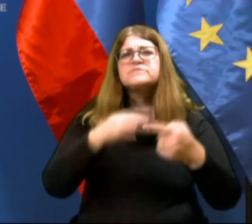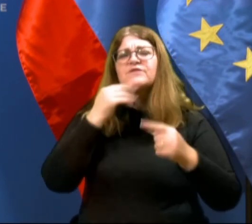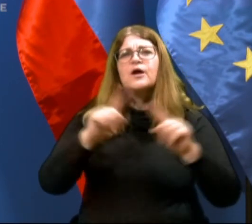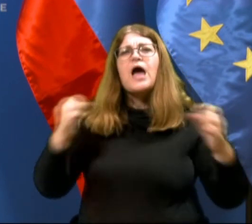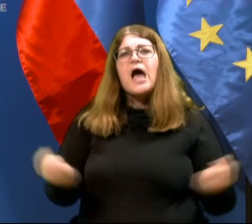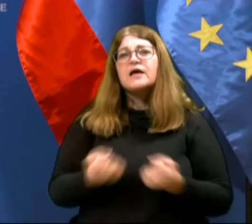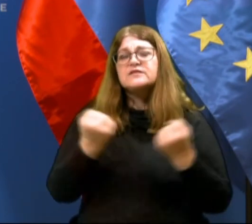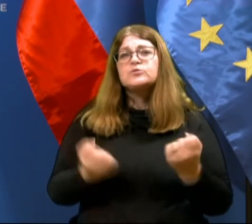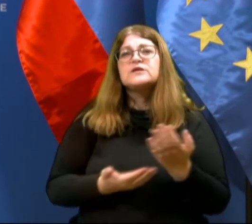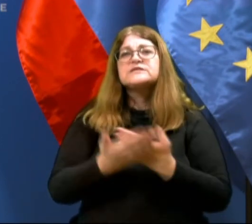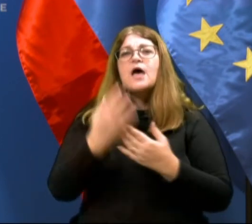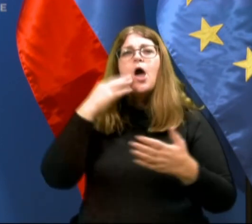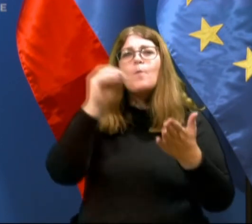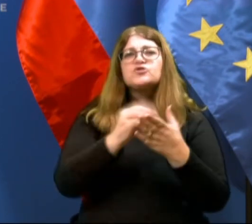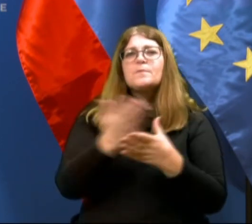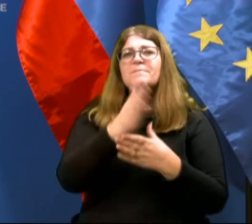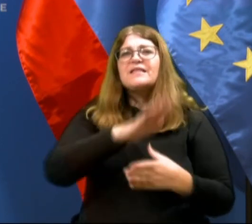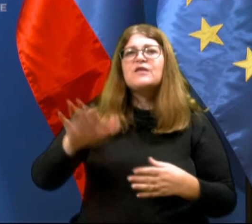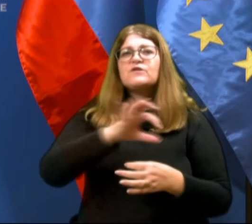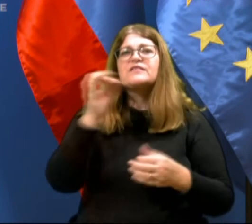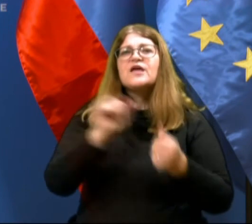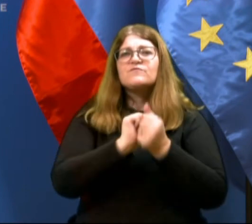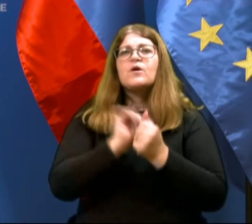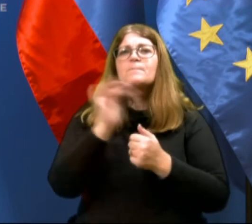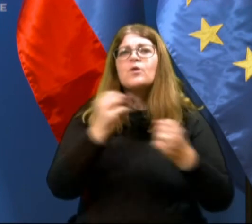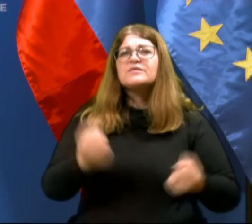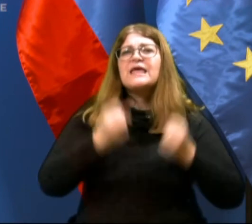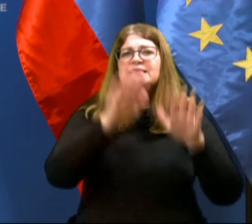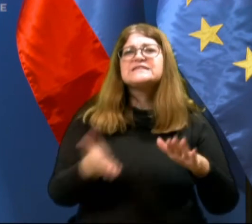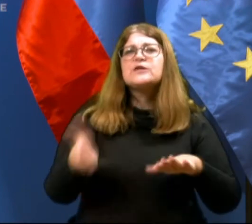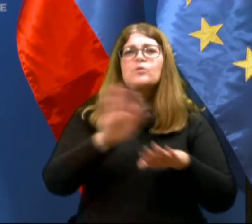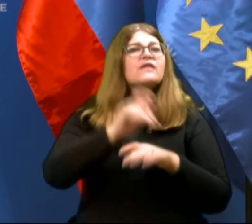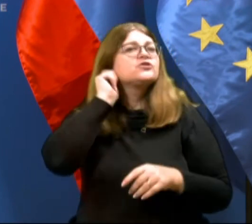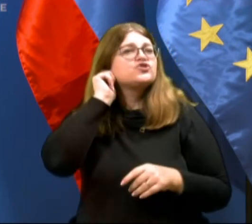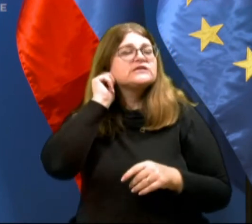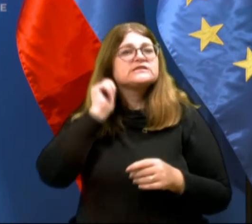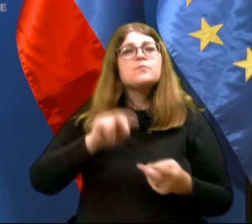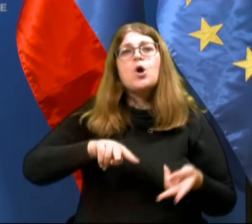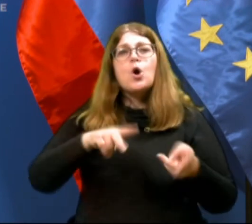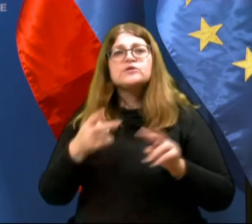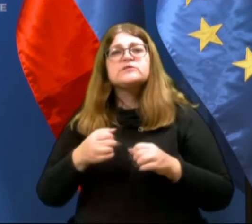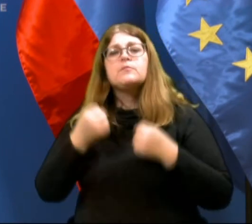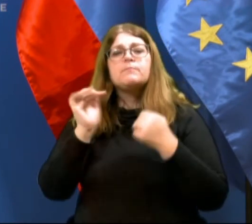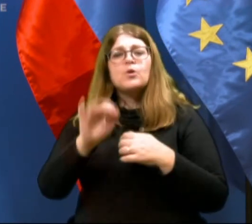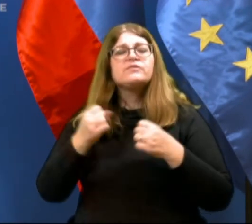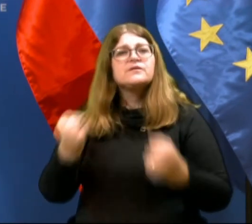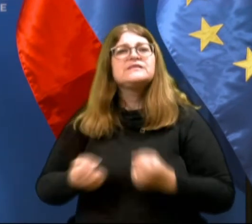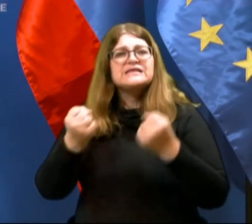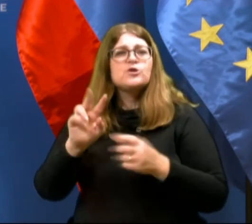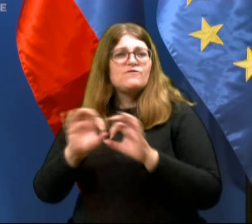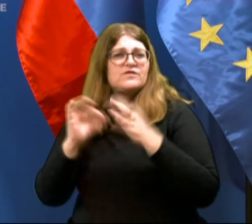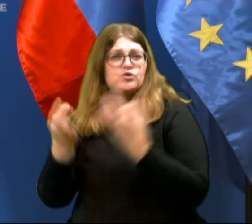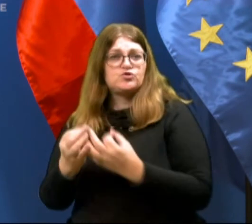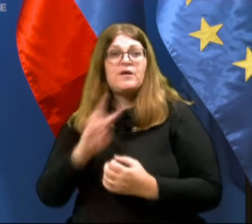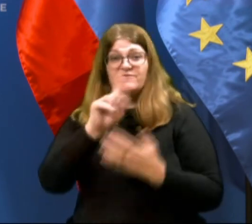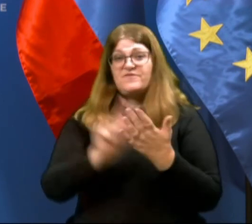aktivnosti za obeležitev mednarodnega dneva boja proti nasilju nad ženskami oziroma proti nasilju v družini. V